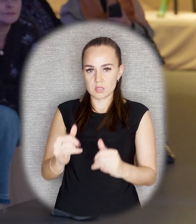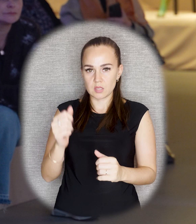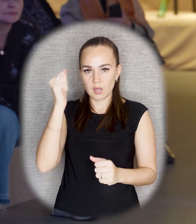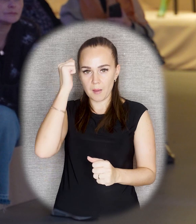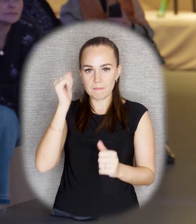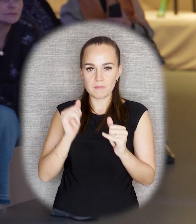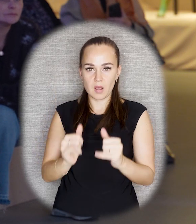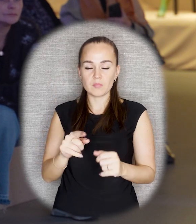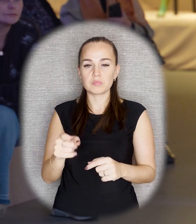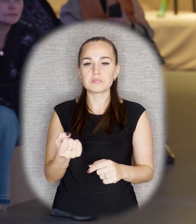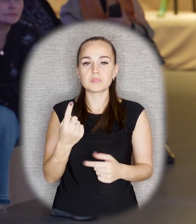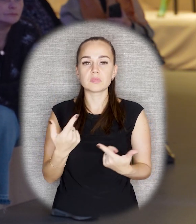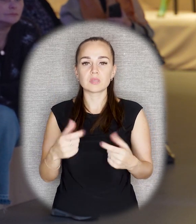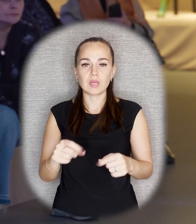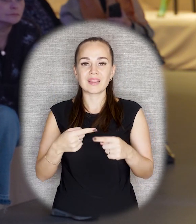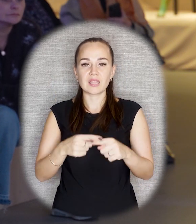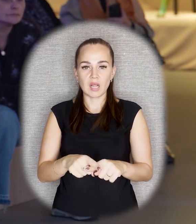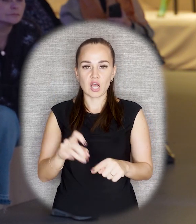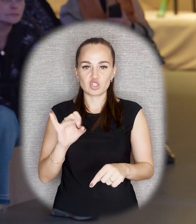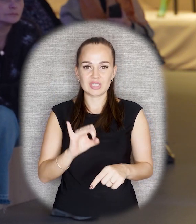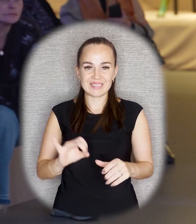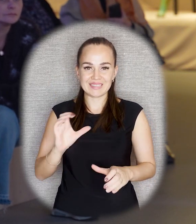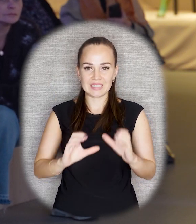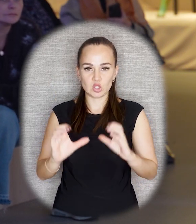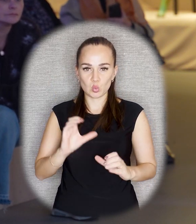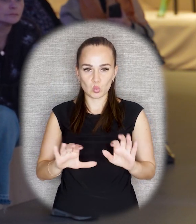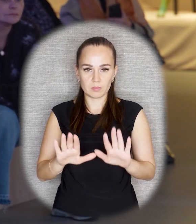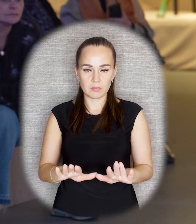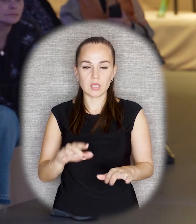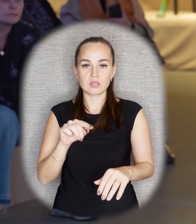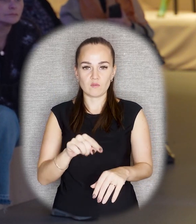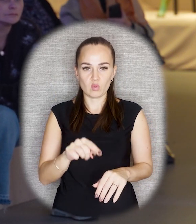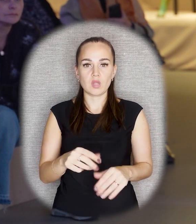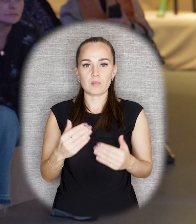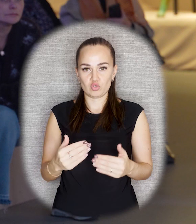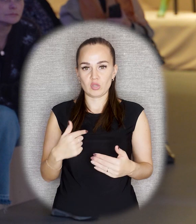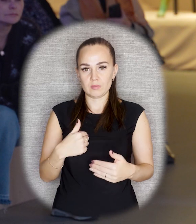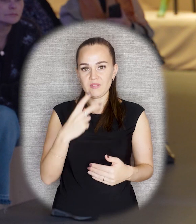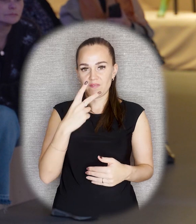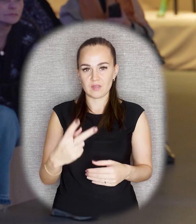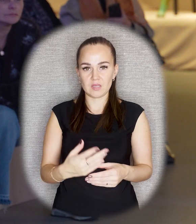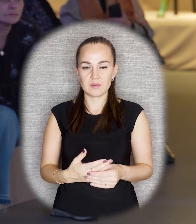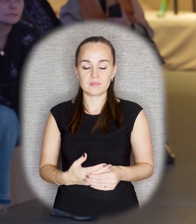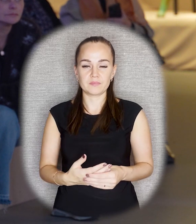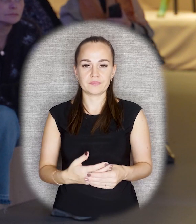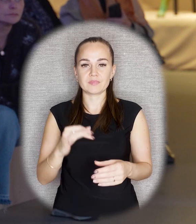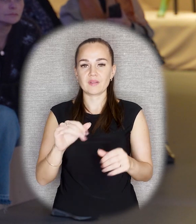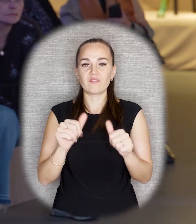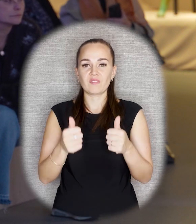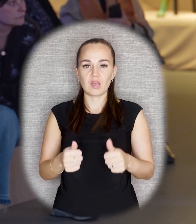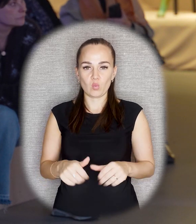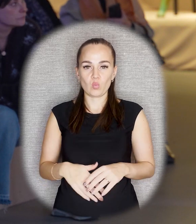обретает место у технологического института. Там, где мы сейчас его и знаем. И фигура